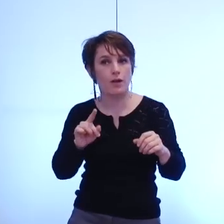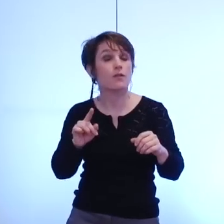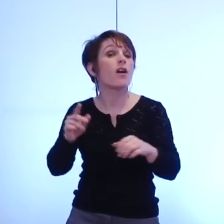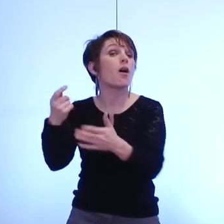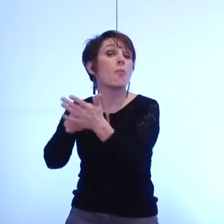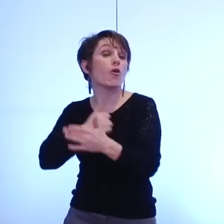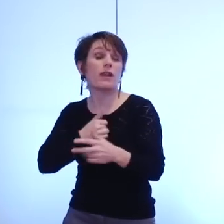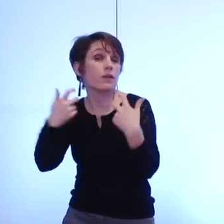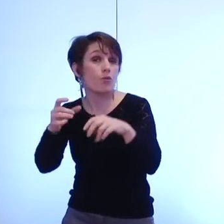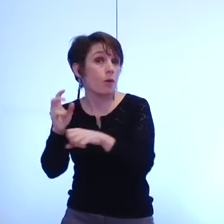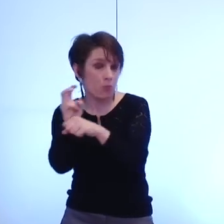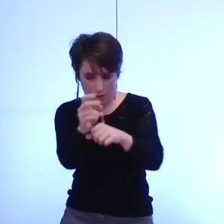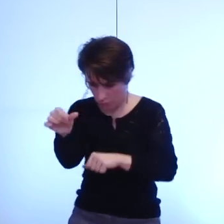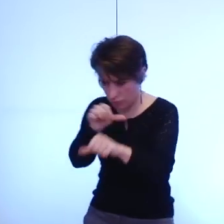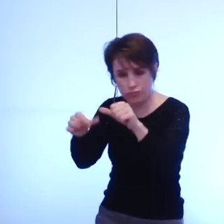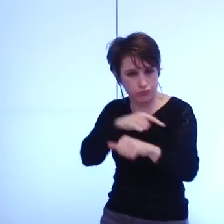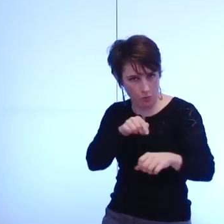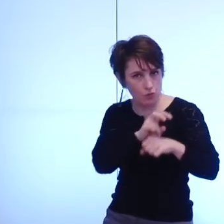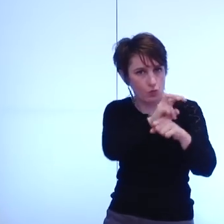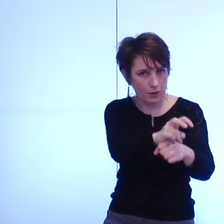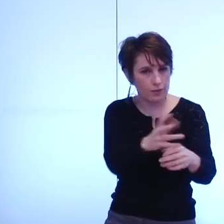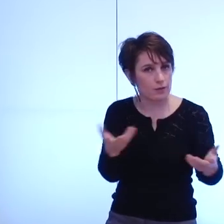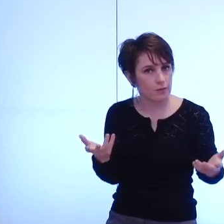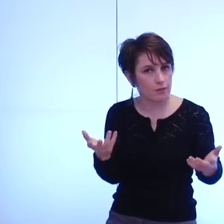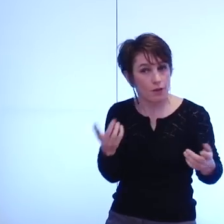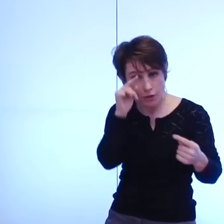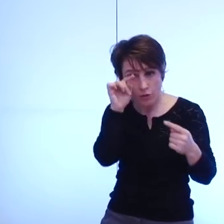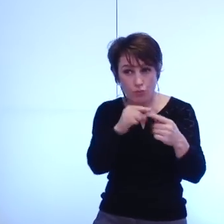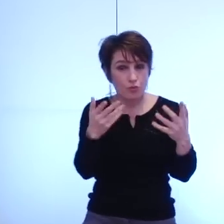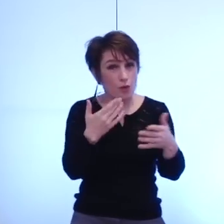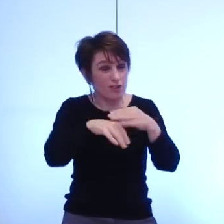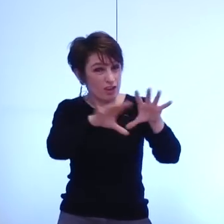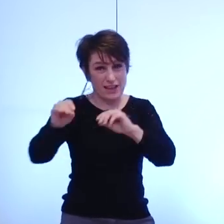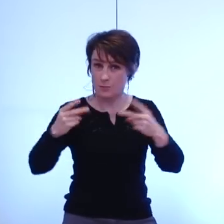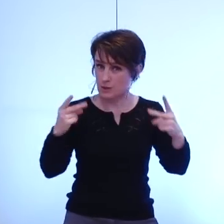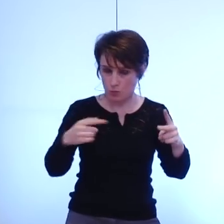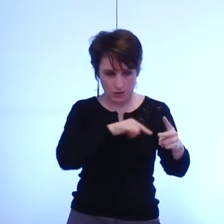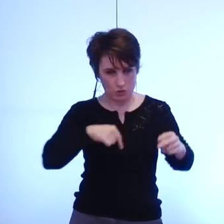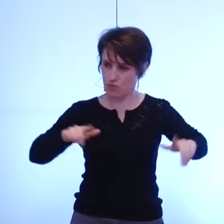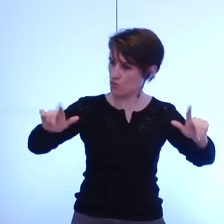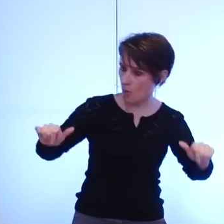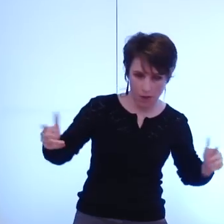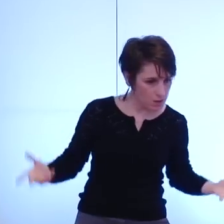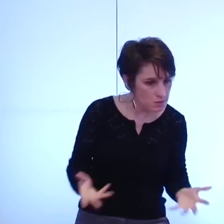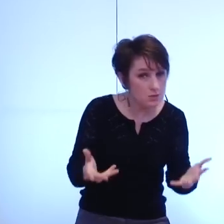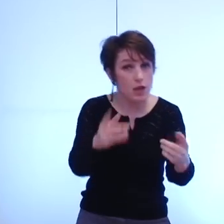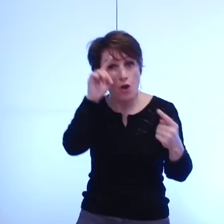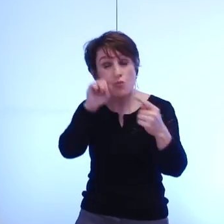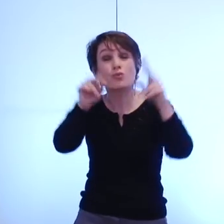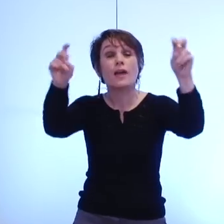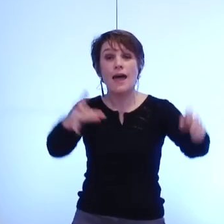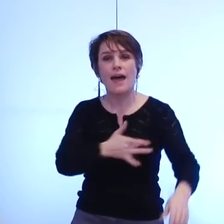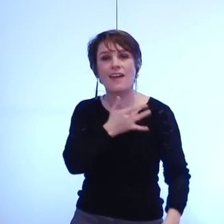tous et être présent auprès des concitoyens dans l'espace public bref servir l'intérêt général